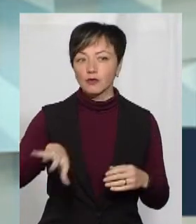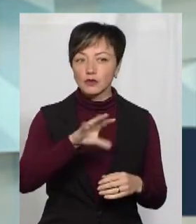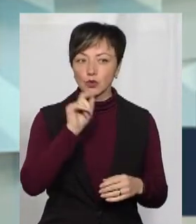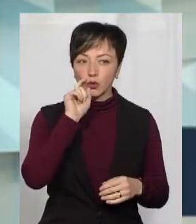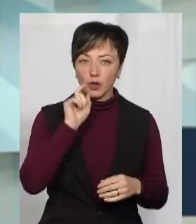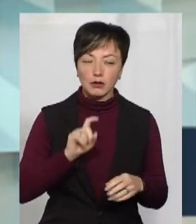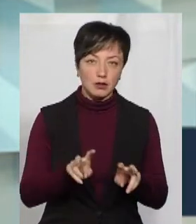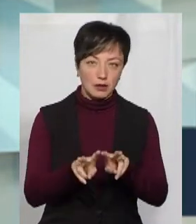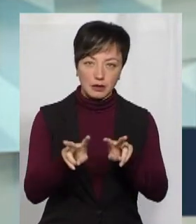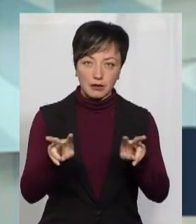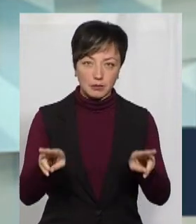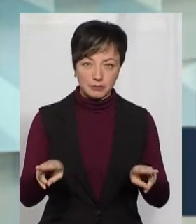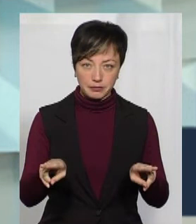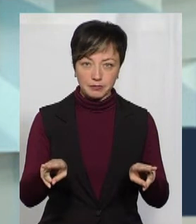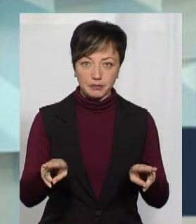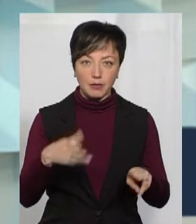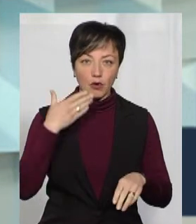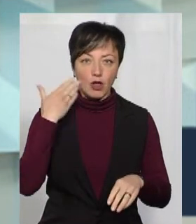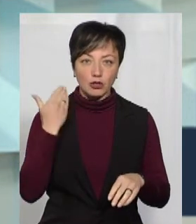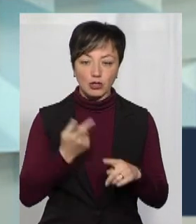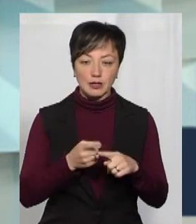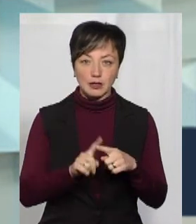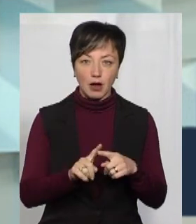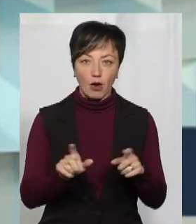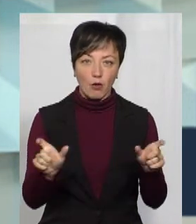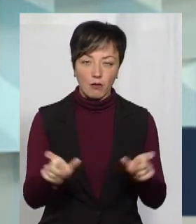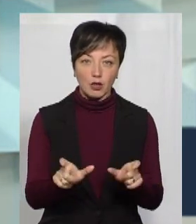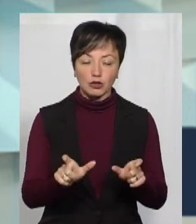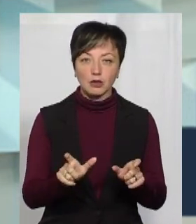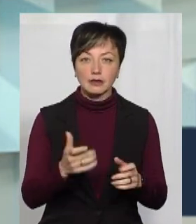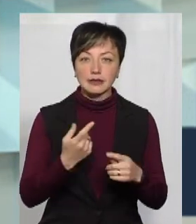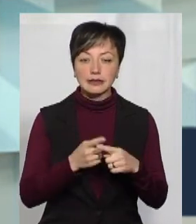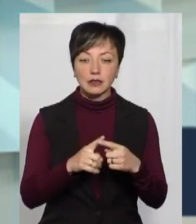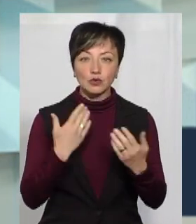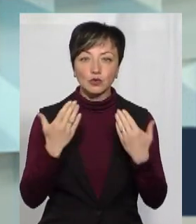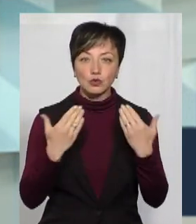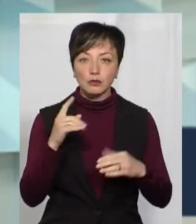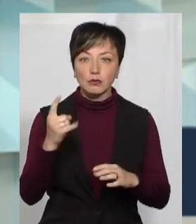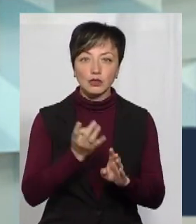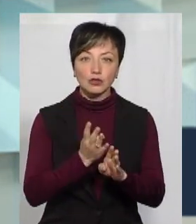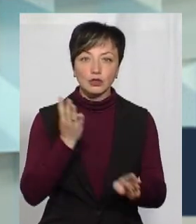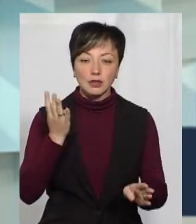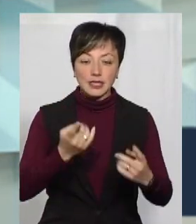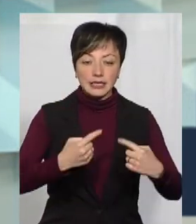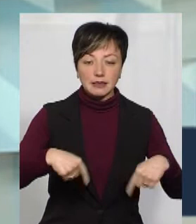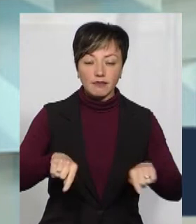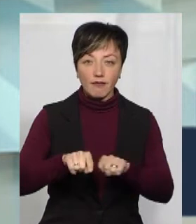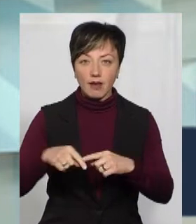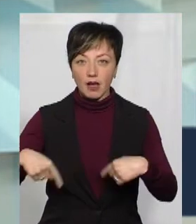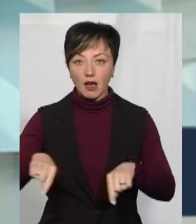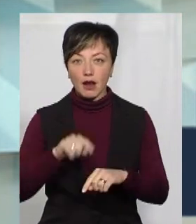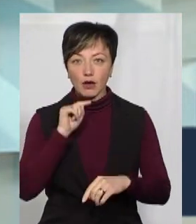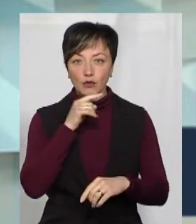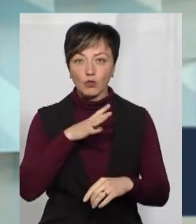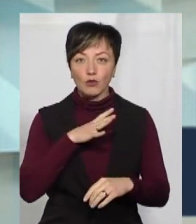поки що ідентичні зняття обмежень цих. Тобто, в першу чергу, це буде стосуватися тих сфер економіки, які були